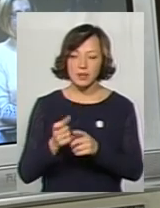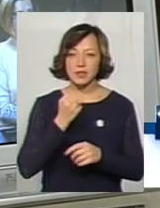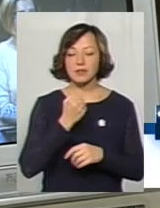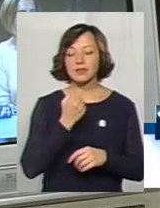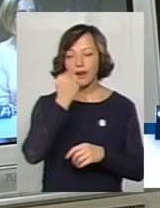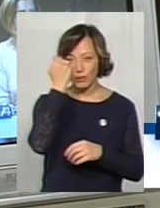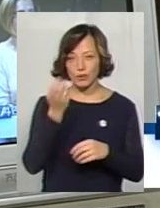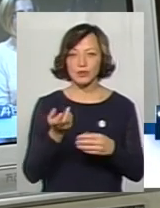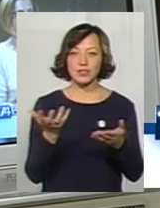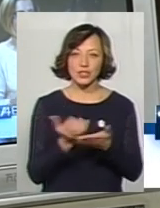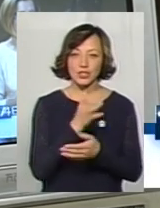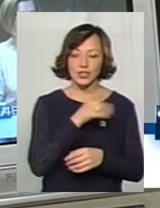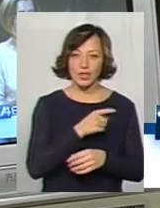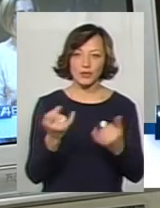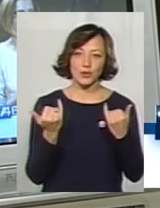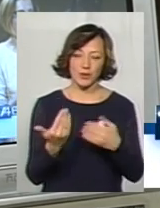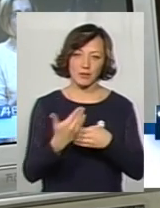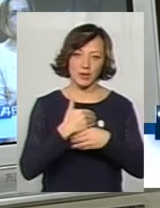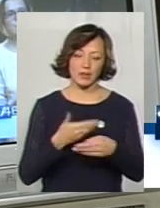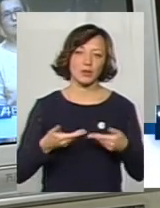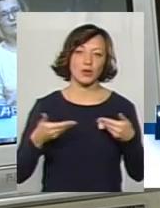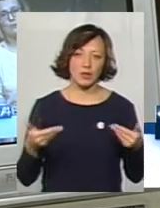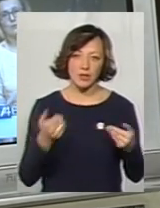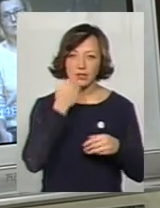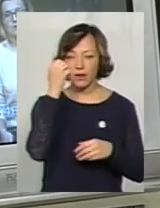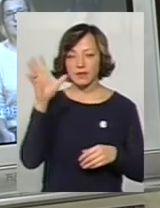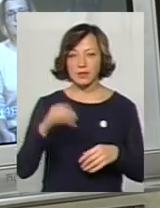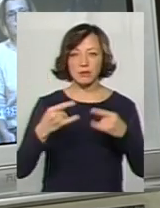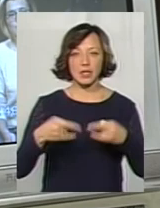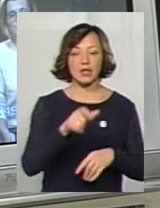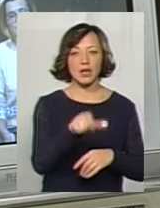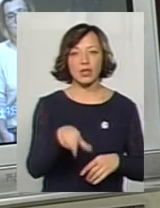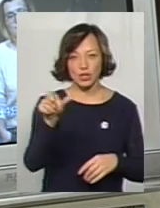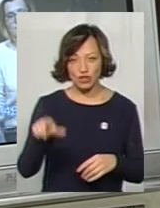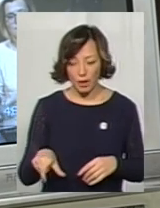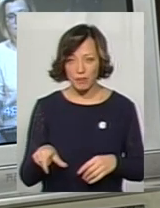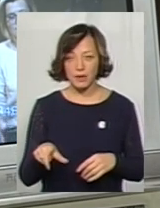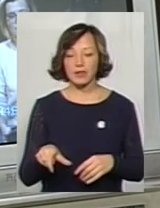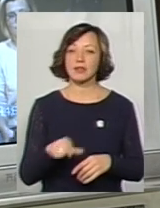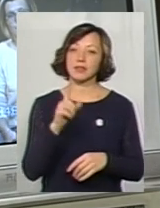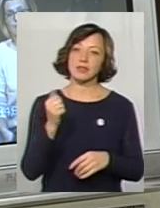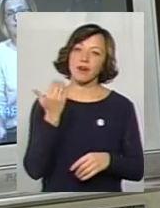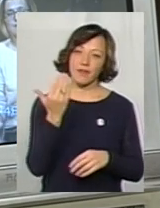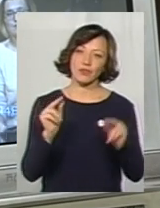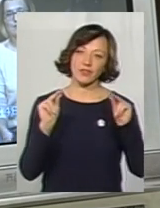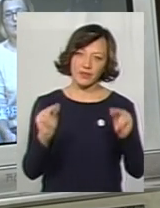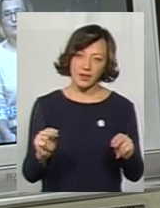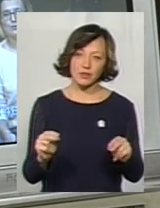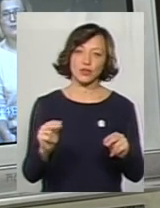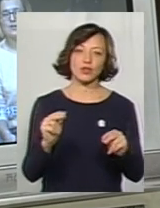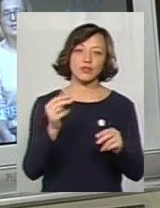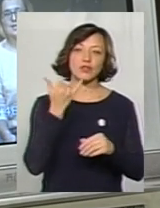знайшли час сьогодні бути у нашій студії. Дякуємо усім телеглядачам за вашу відвертість, за те, що